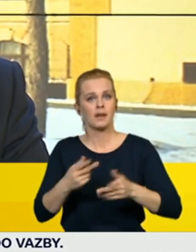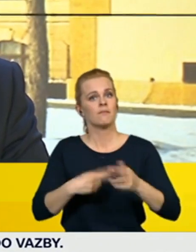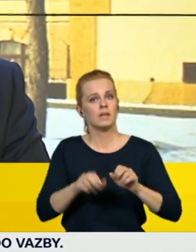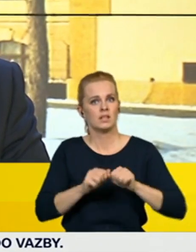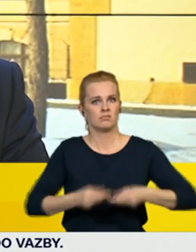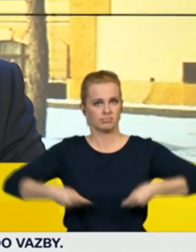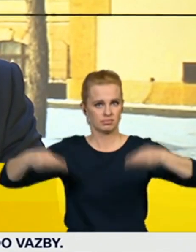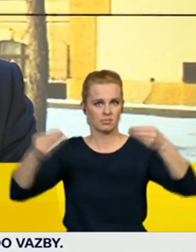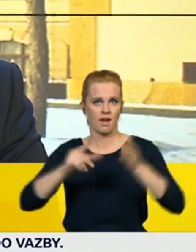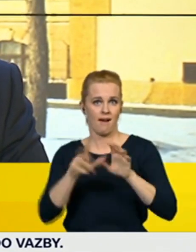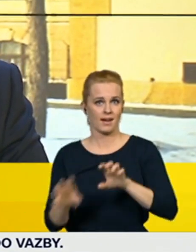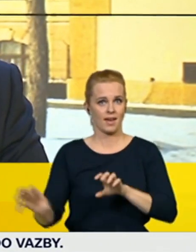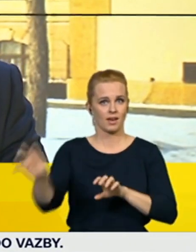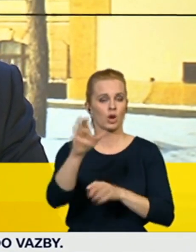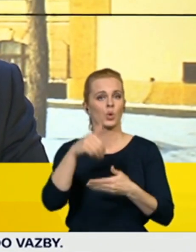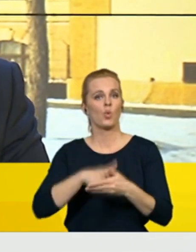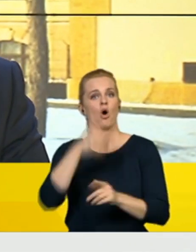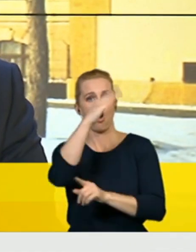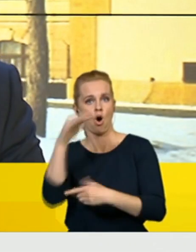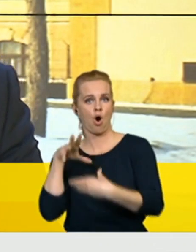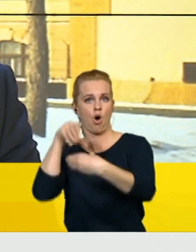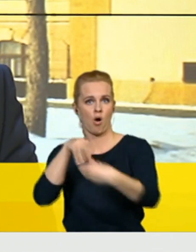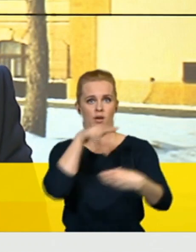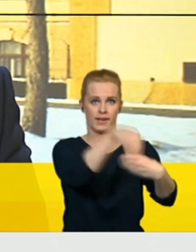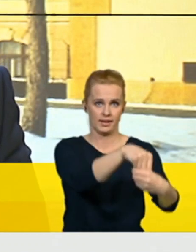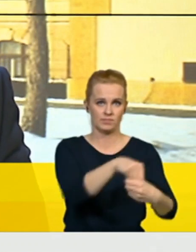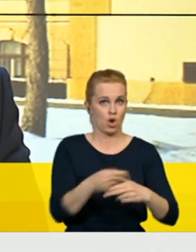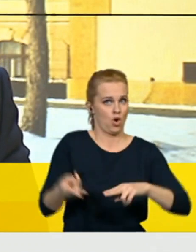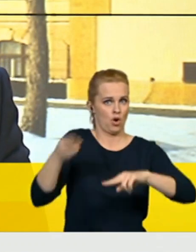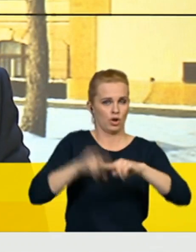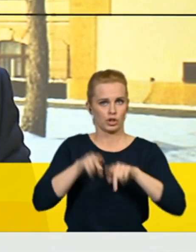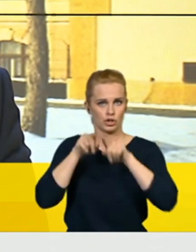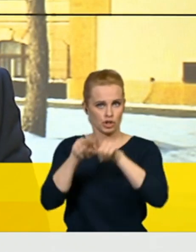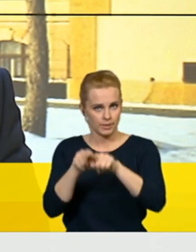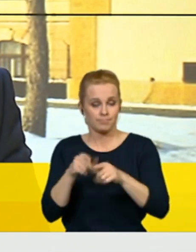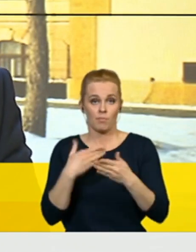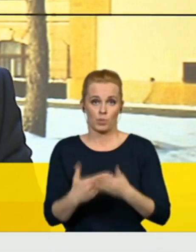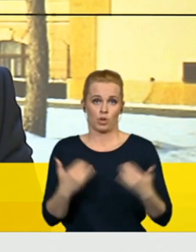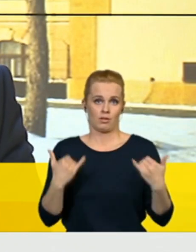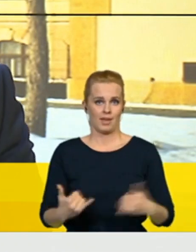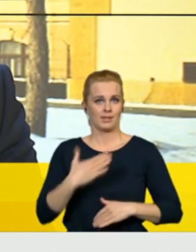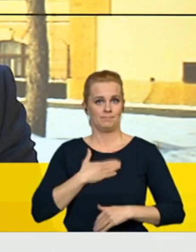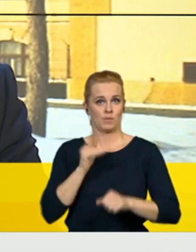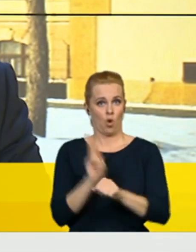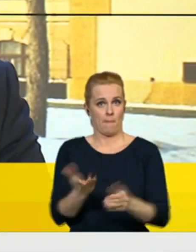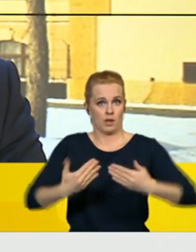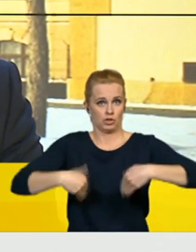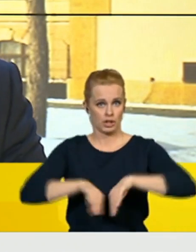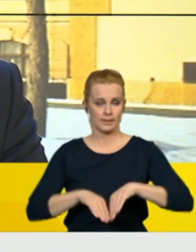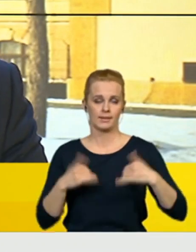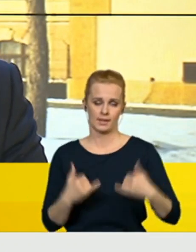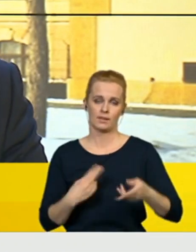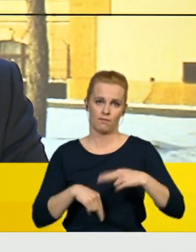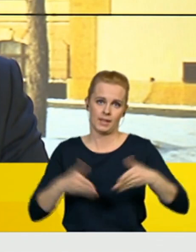kam právě spadají tato horská střediska. A tudíž my jsme to naše opatření zaměřili tímto